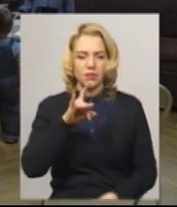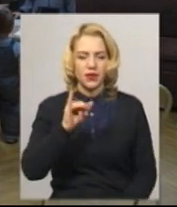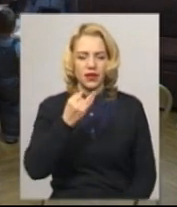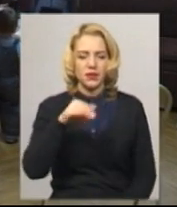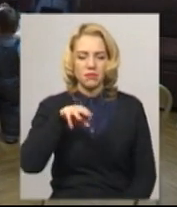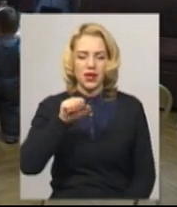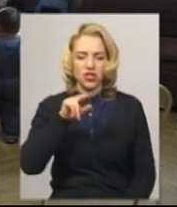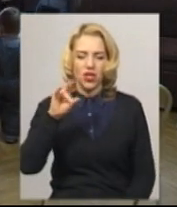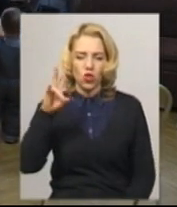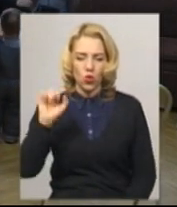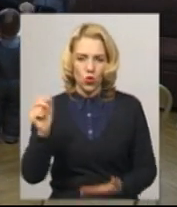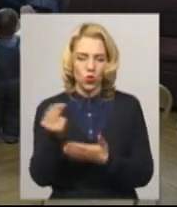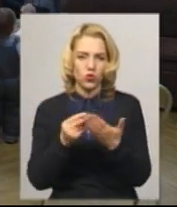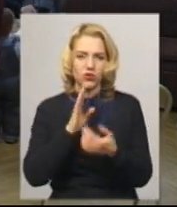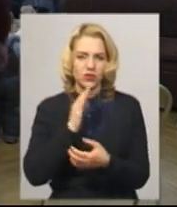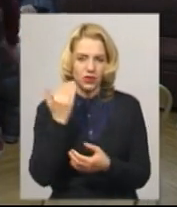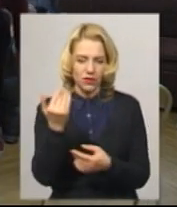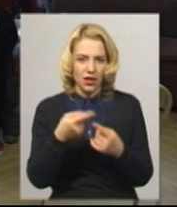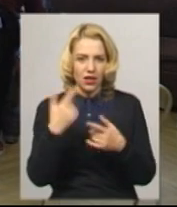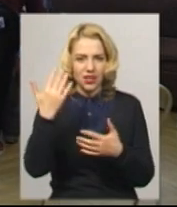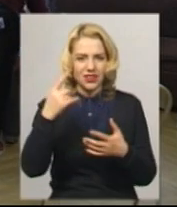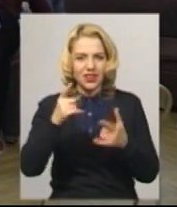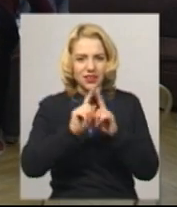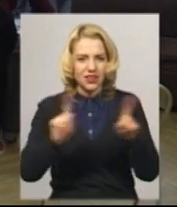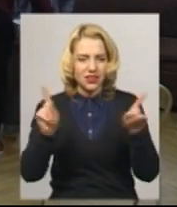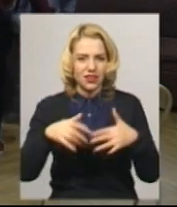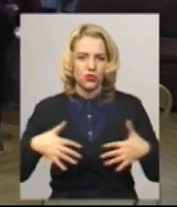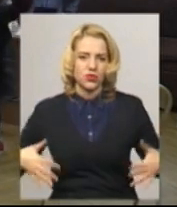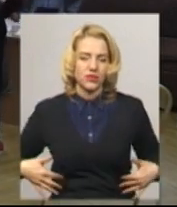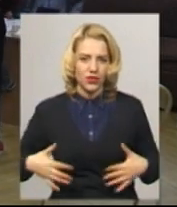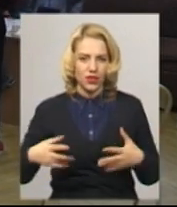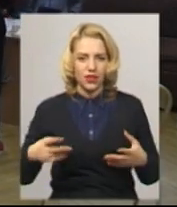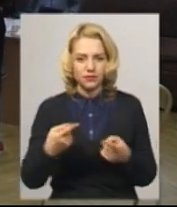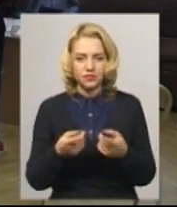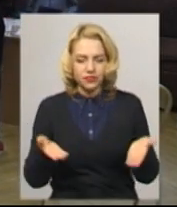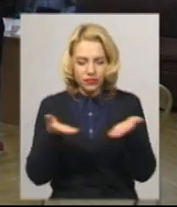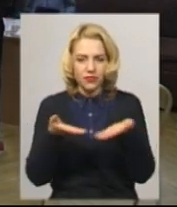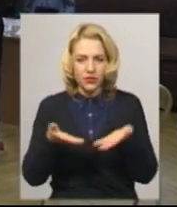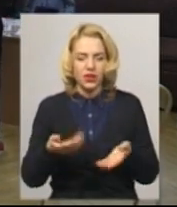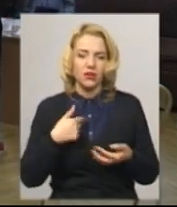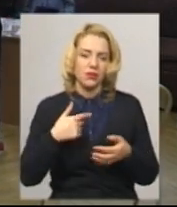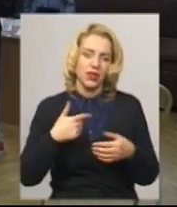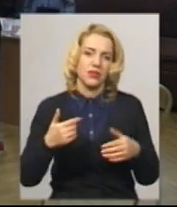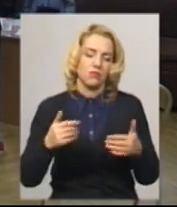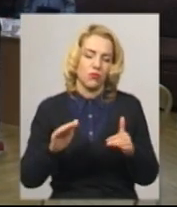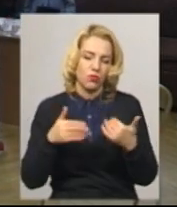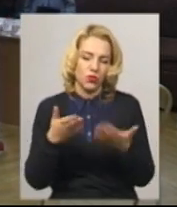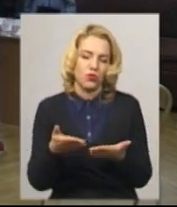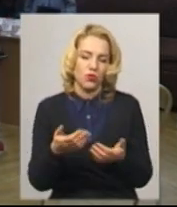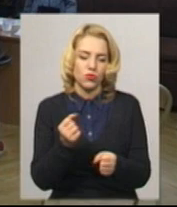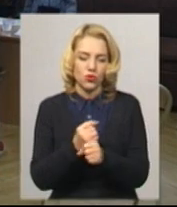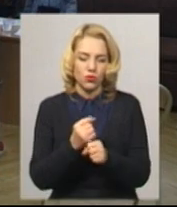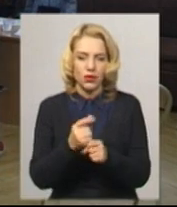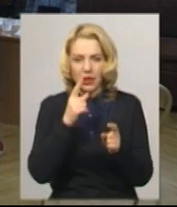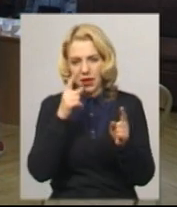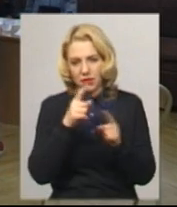попередньо ще розказуємо про творчість художниці і пропонуємо виготовити власні такі міні-скульптурки саме в техніці